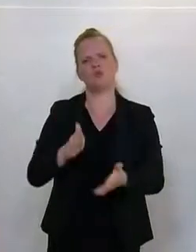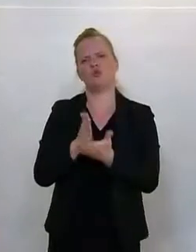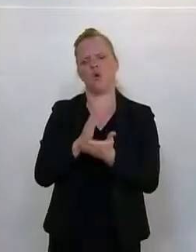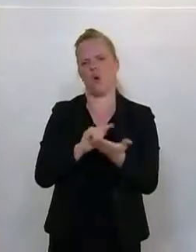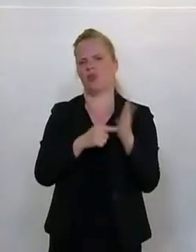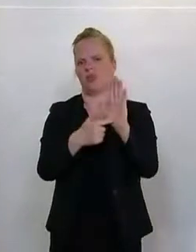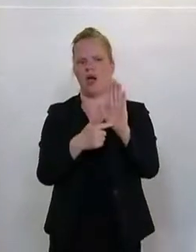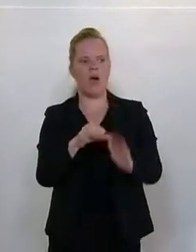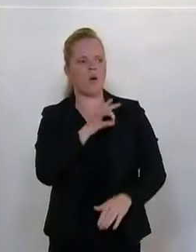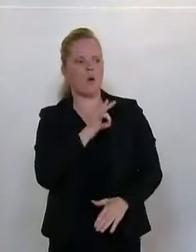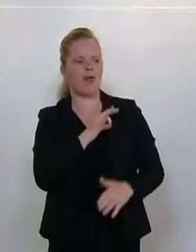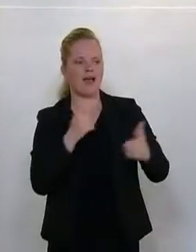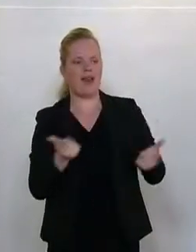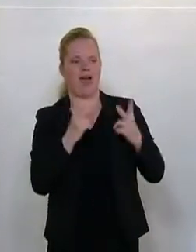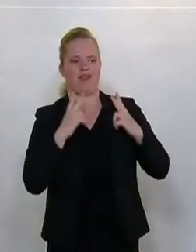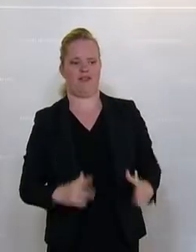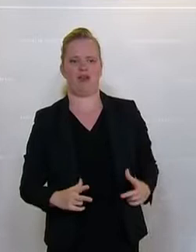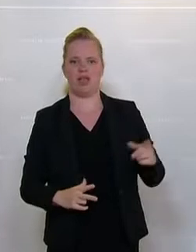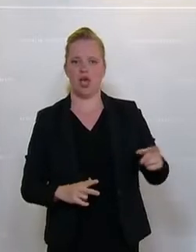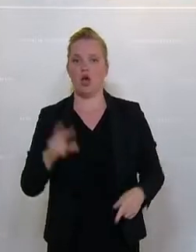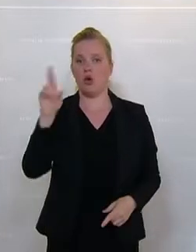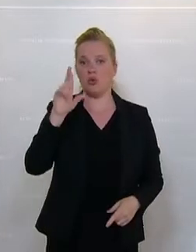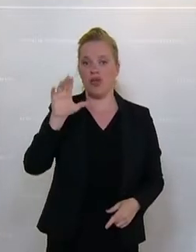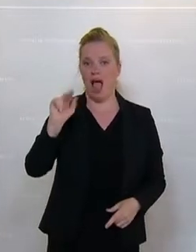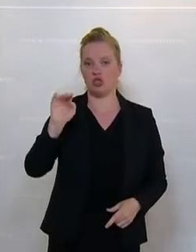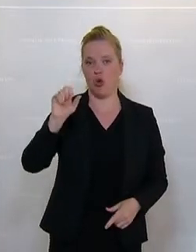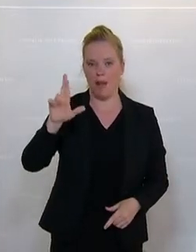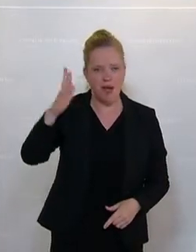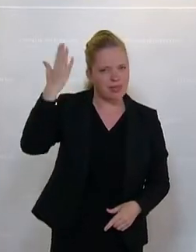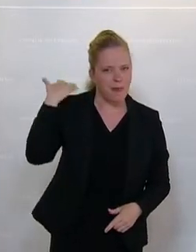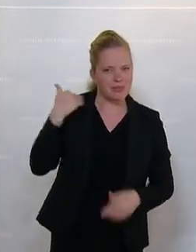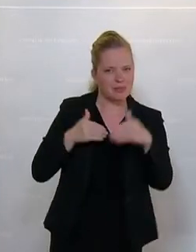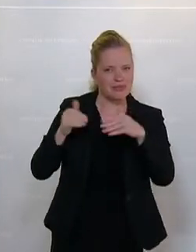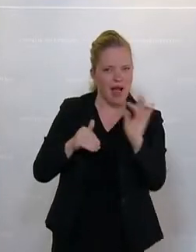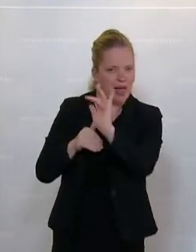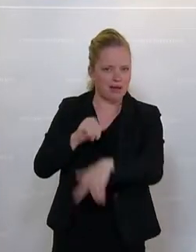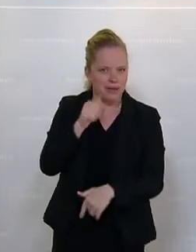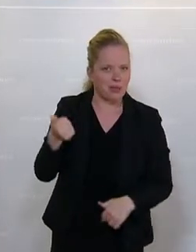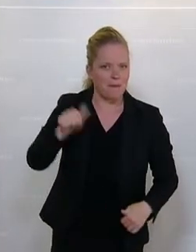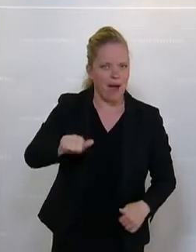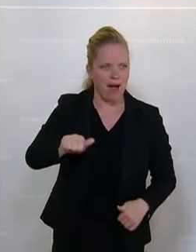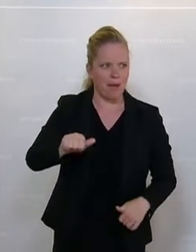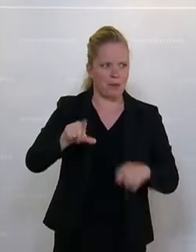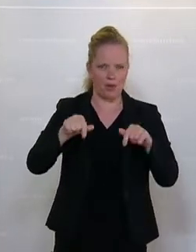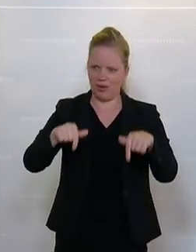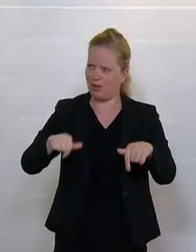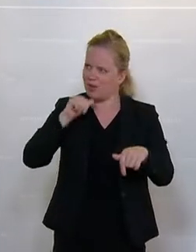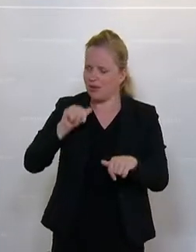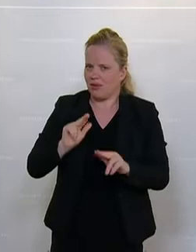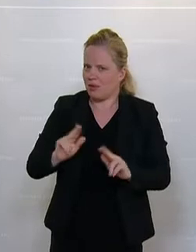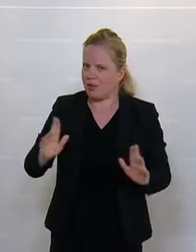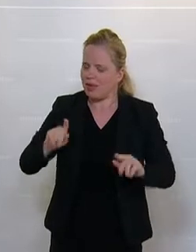verweisen, Kollege Leichtfried, Rudi Anschober war bei der Ministeranklage auch nicht anwesend und es entspricht einfach nicht der Üssens, es gibt den